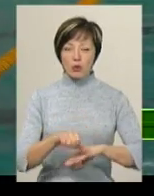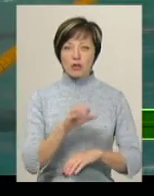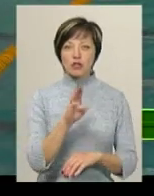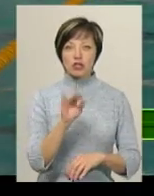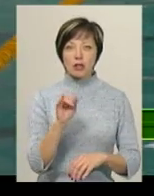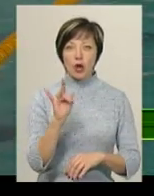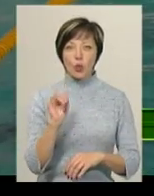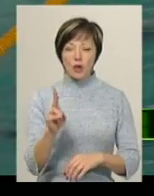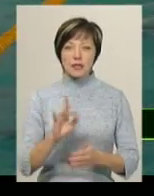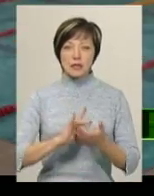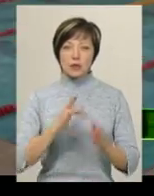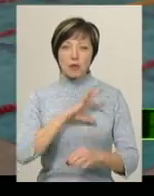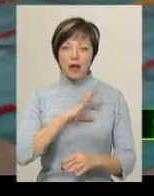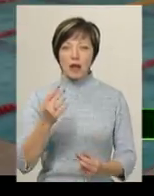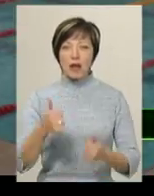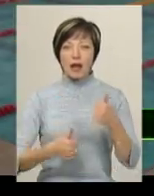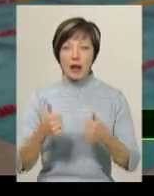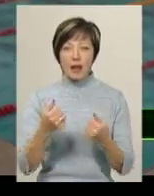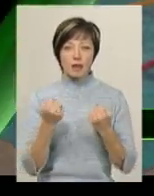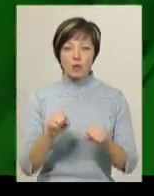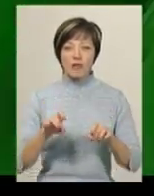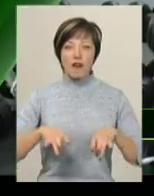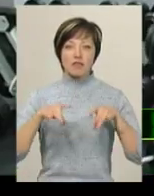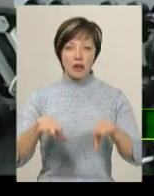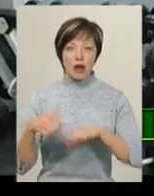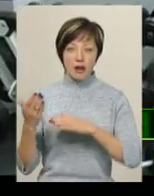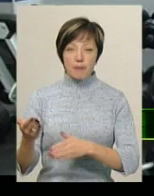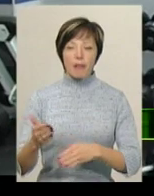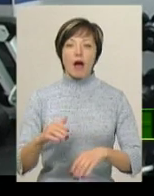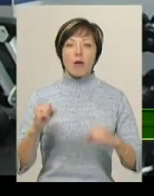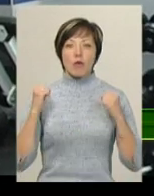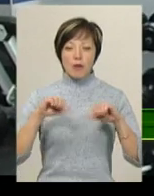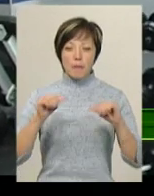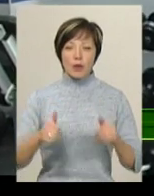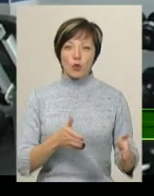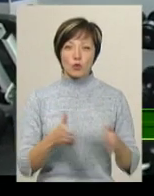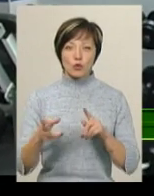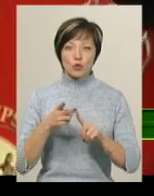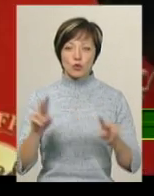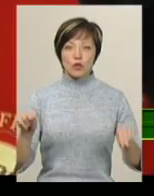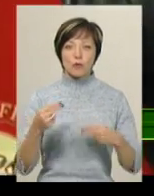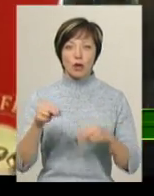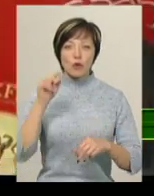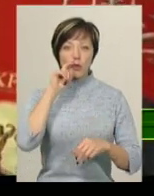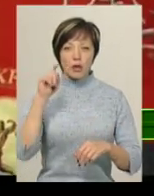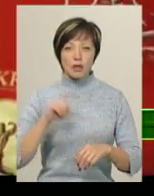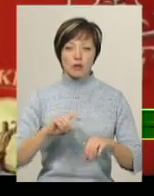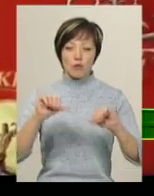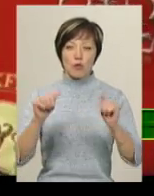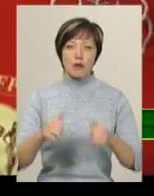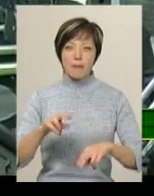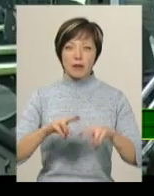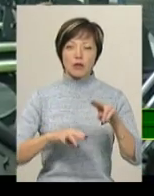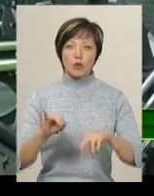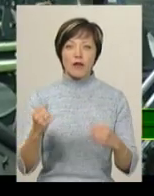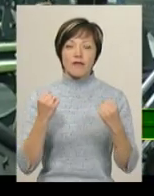Віктор Шенкарук здобув срівномедаль на іграх нескорених в Австралії. Бодібілдери Хмельниччини готуються до другого чемпіонату України з бодібілдингу та